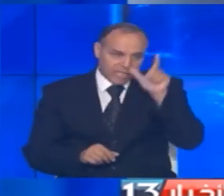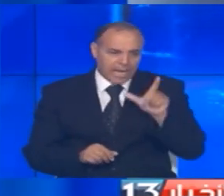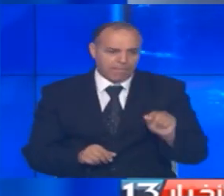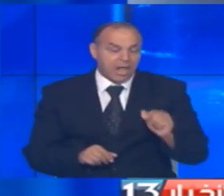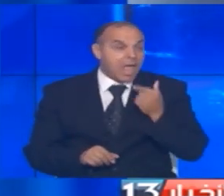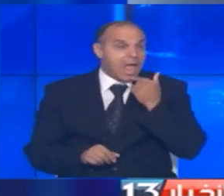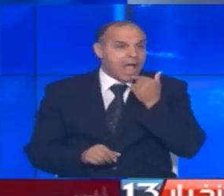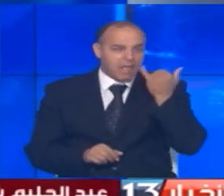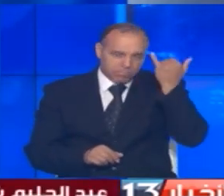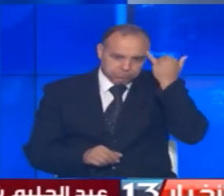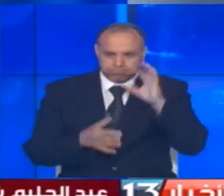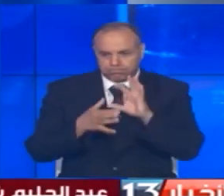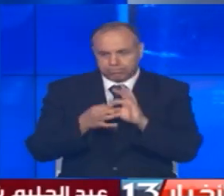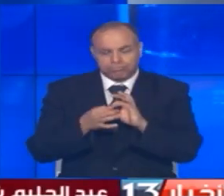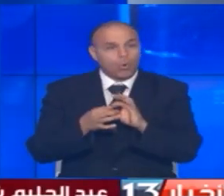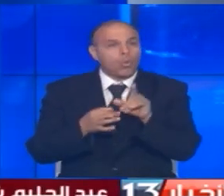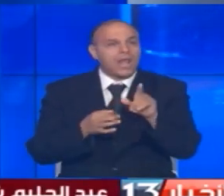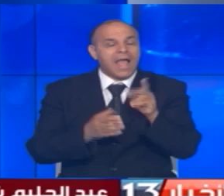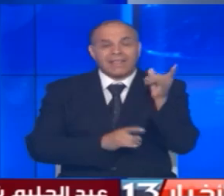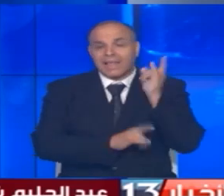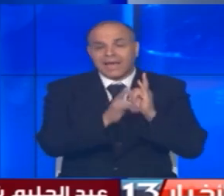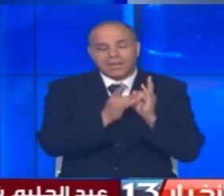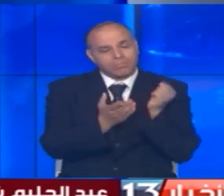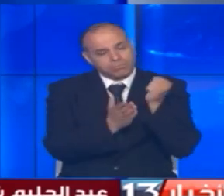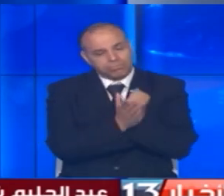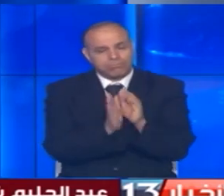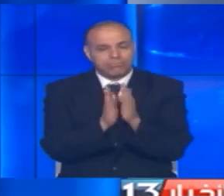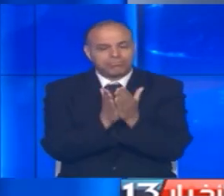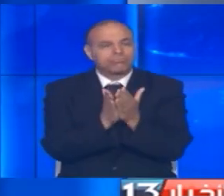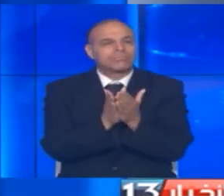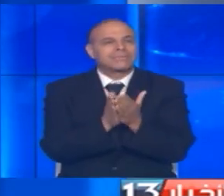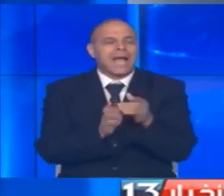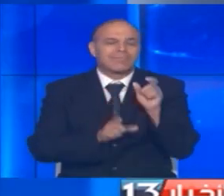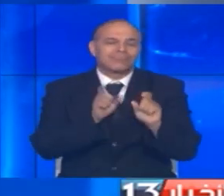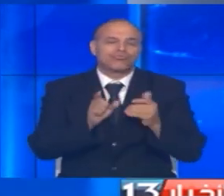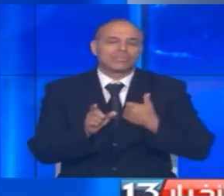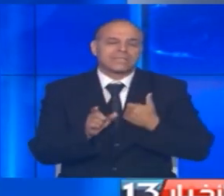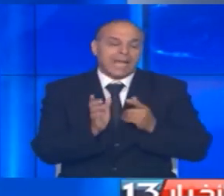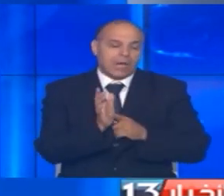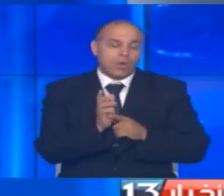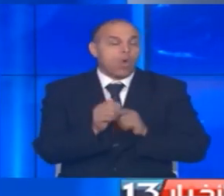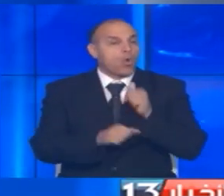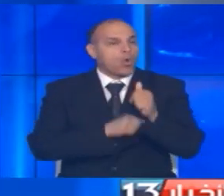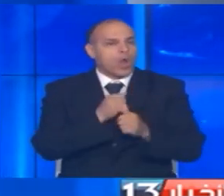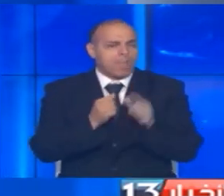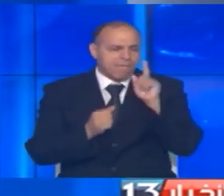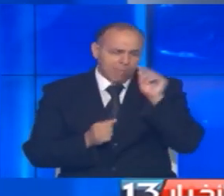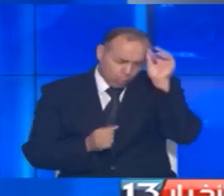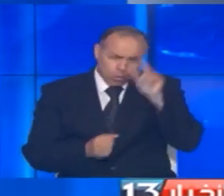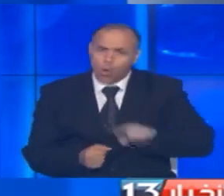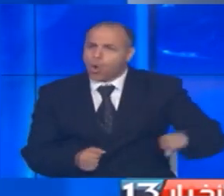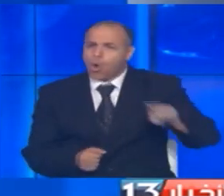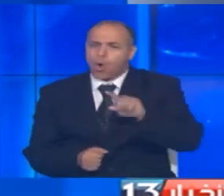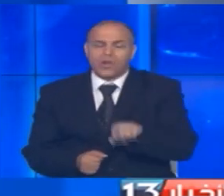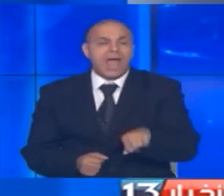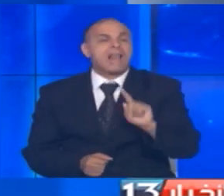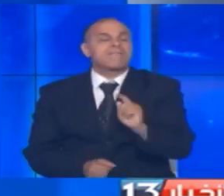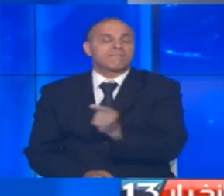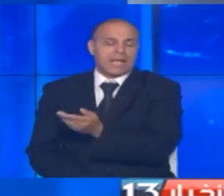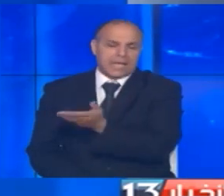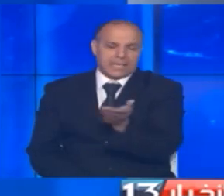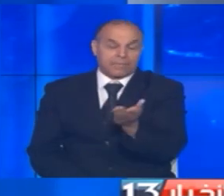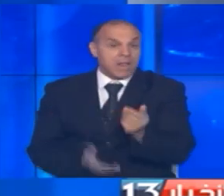الذي اقترن في رمزيته بتاريخ إصدار مجلة الأحوال الشخصية فكل عام ونساء تونس بألف خير